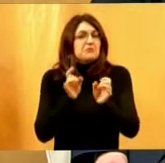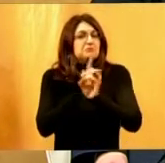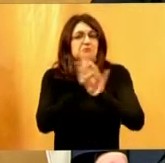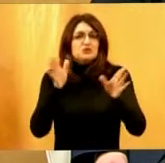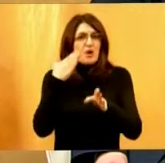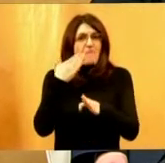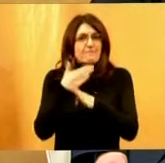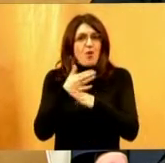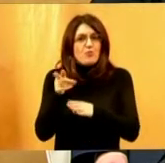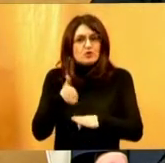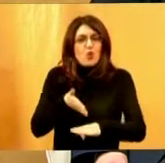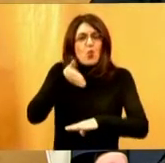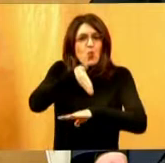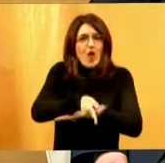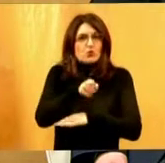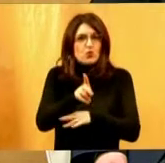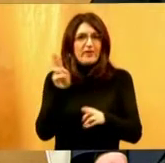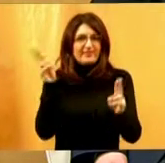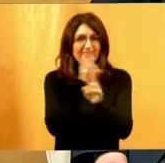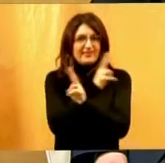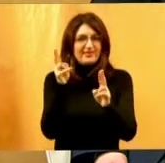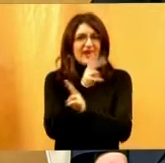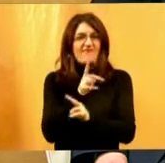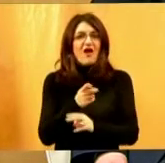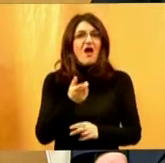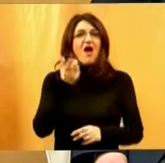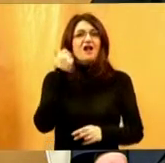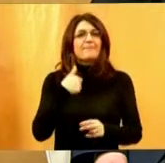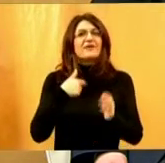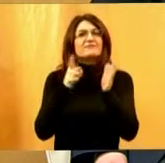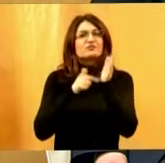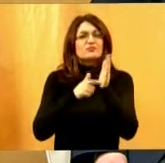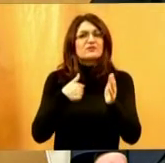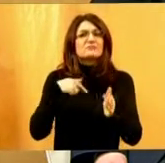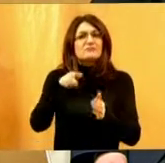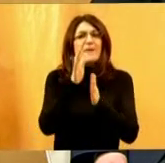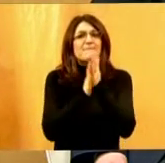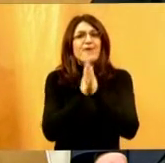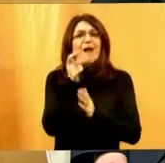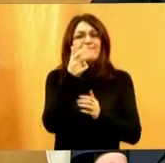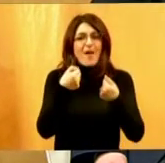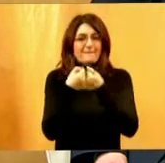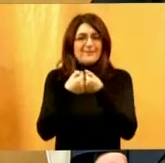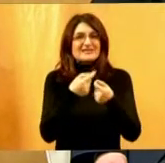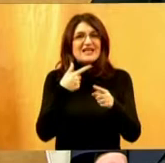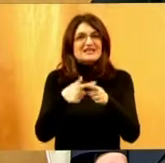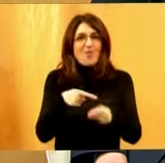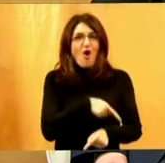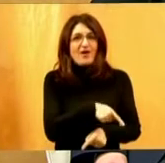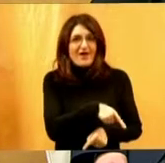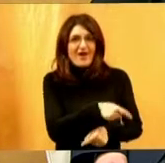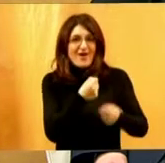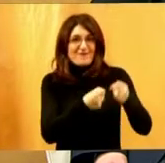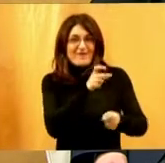pri ulazku u tramvaj. Jedino što vrlo često ćemo zamoliti malo mjesta u kutu iza vozača.